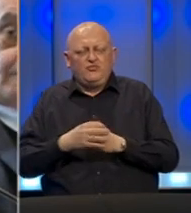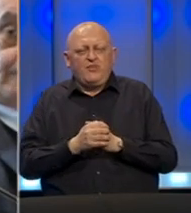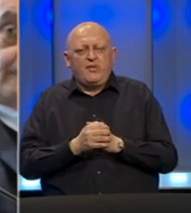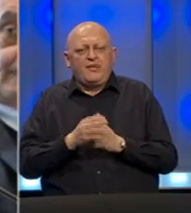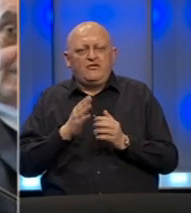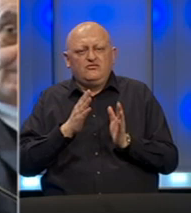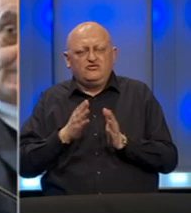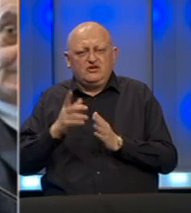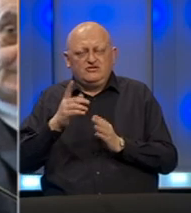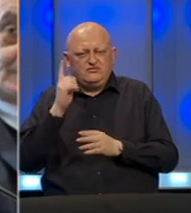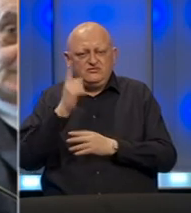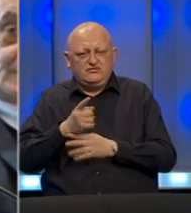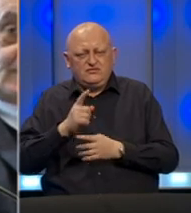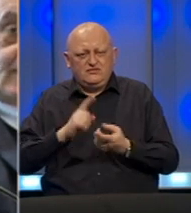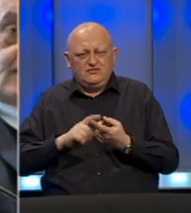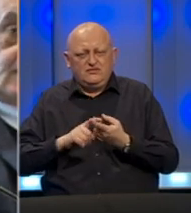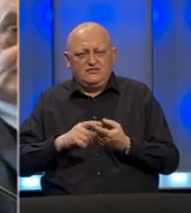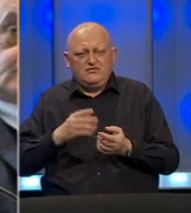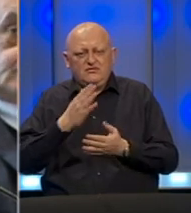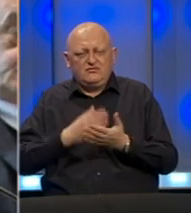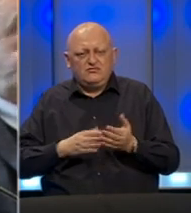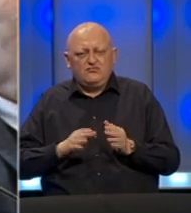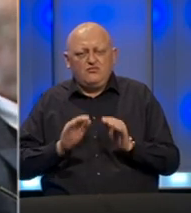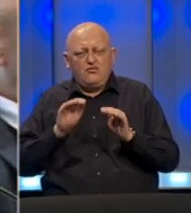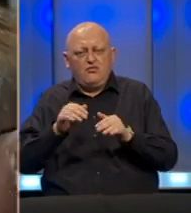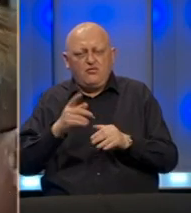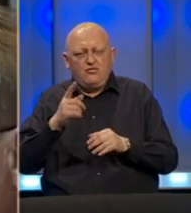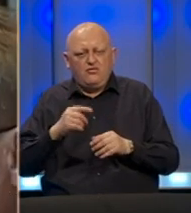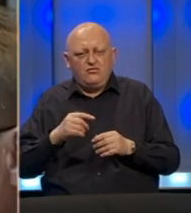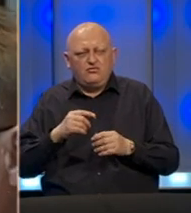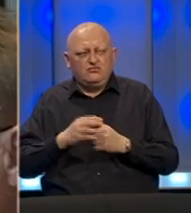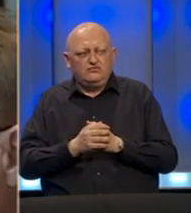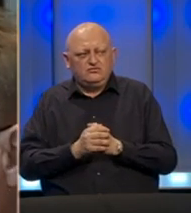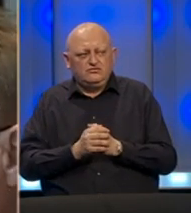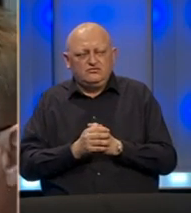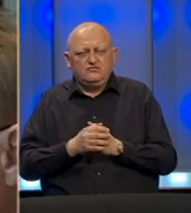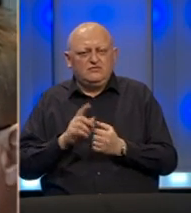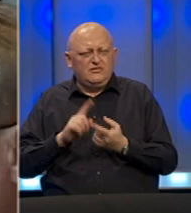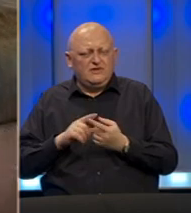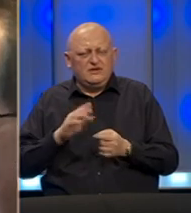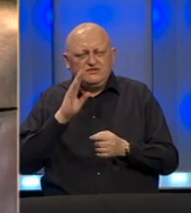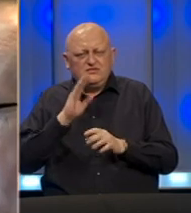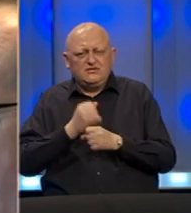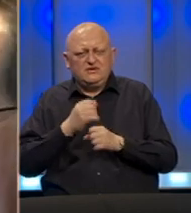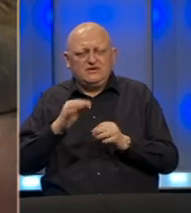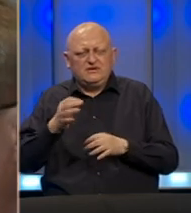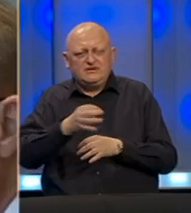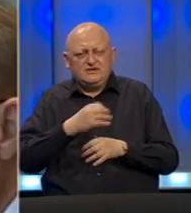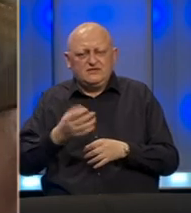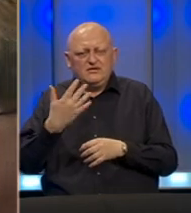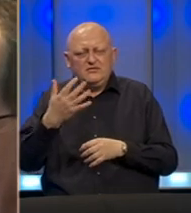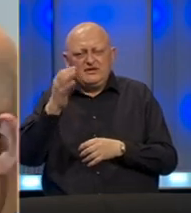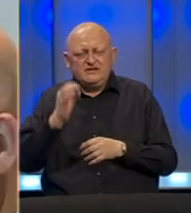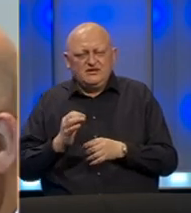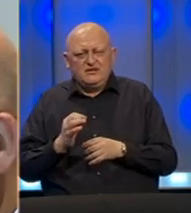U skladu sa ovom odlukom, federalni dio pomoći biće raspoređen u jednakom omjeru na Federaciju BH i 10 kantona i to po 50